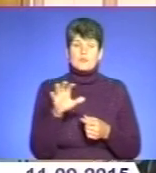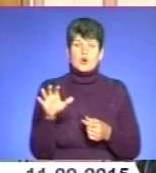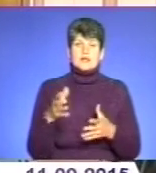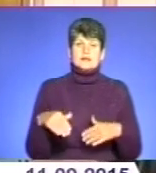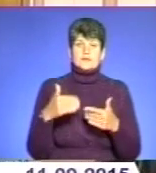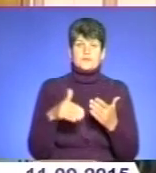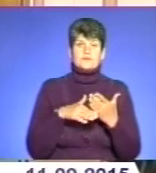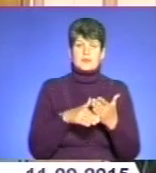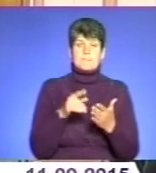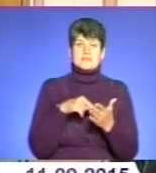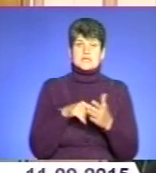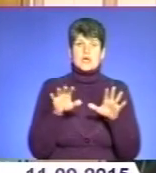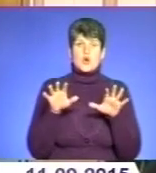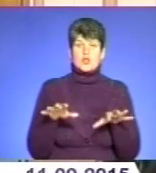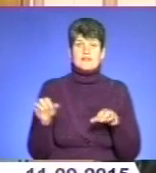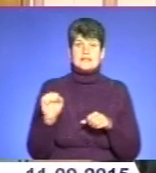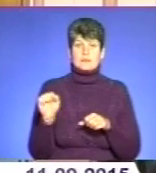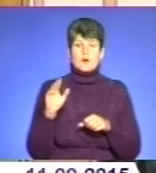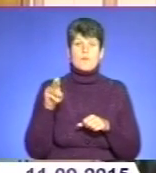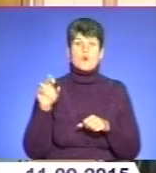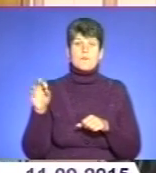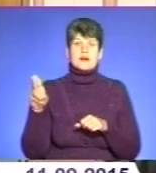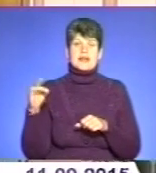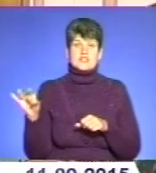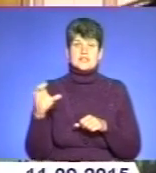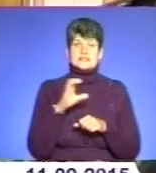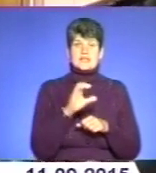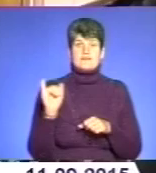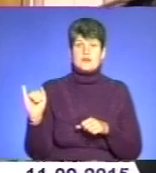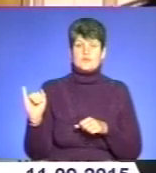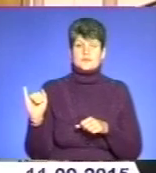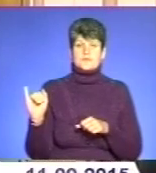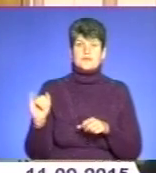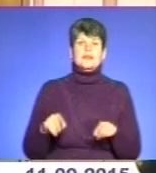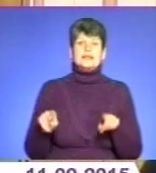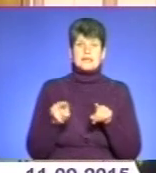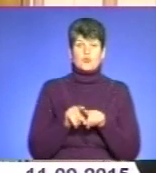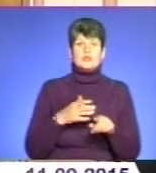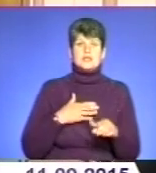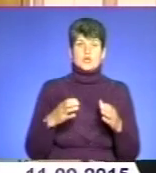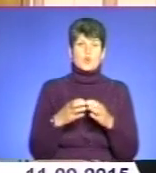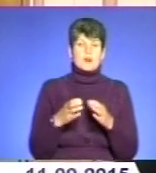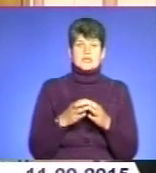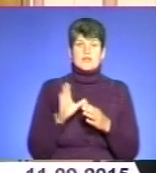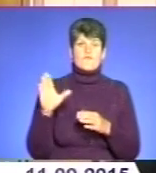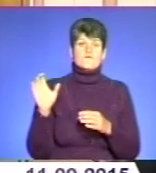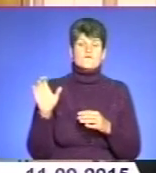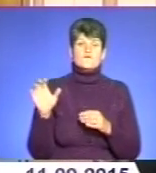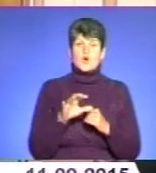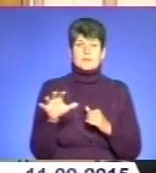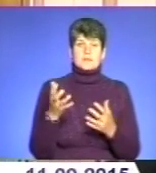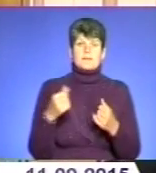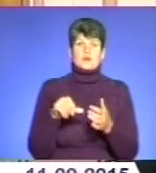міський голова Тереболянський, це поперешність Сергій Іванович. Також наші команди з волейболу беруть участь у